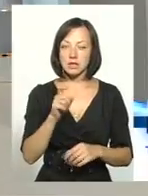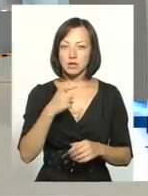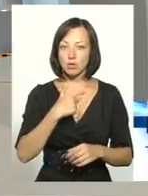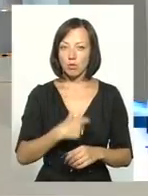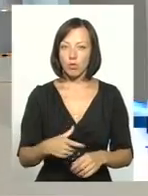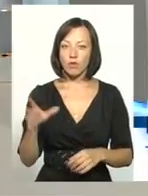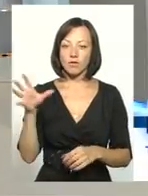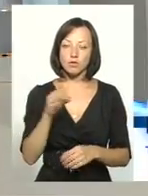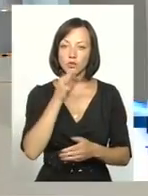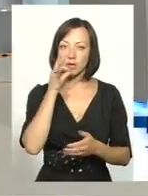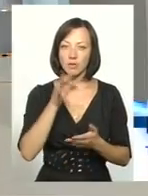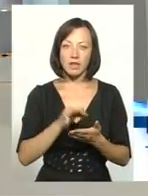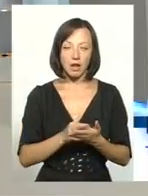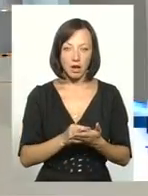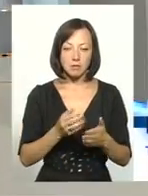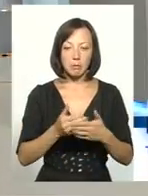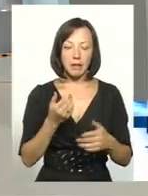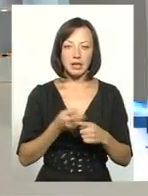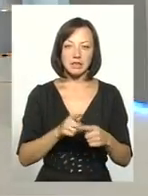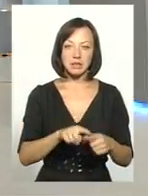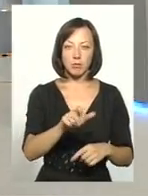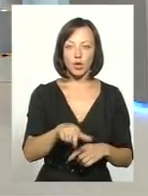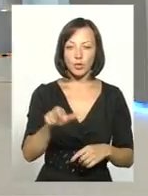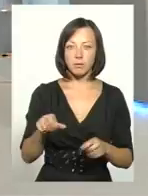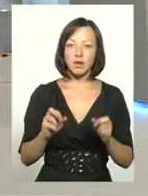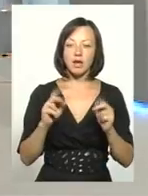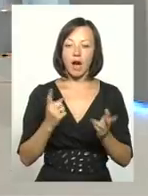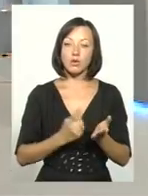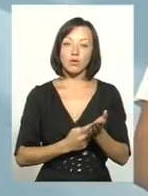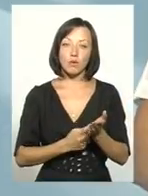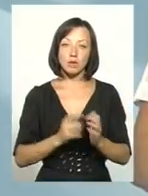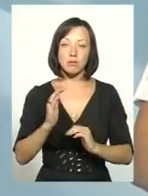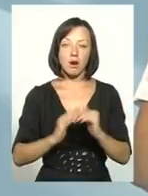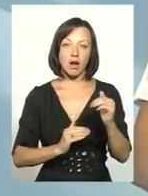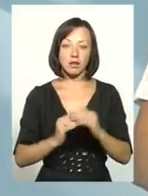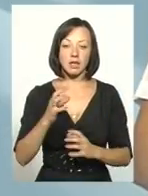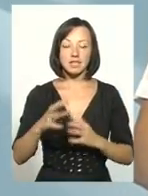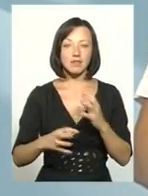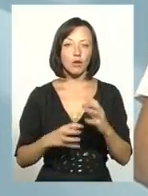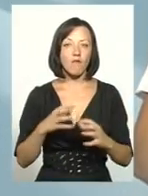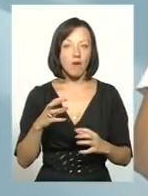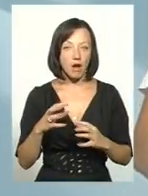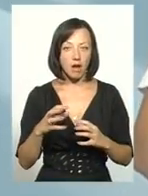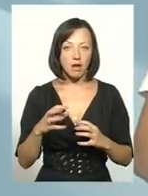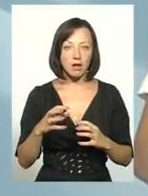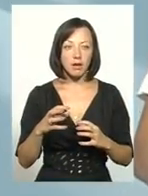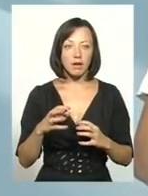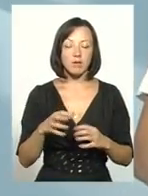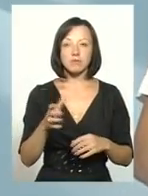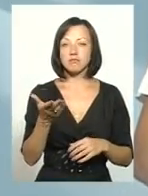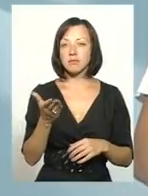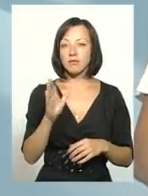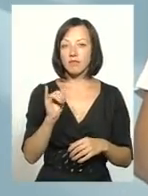несуть всю міру відповідальності перед цими людьми. І як доводить практика світова, лідер обраний,